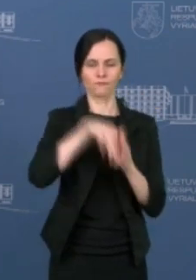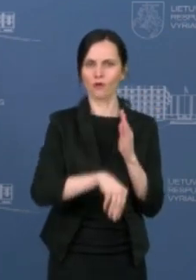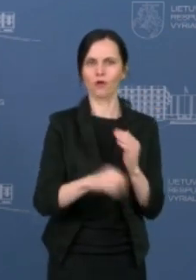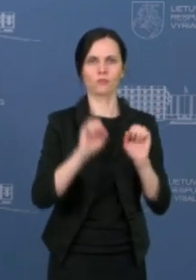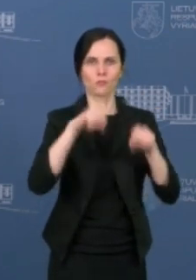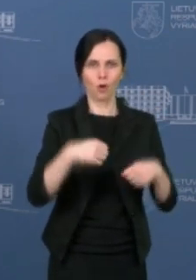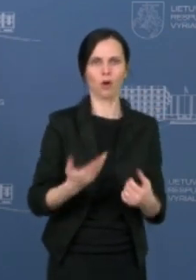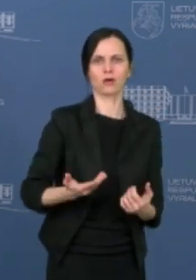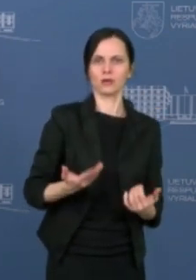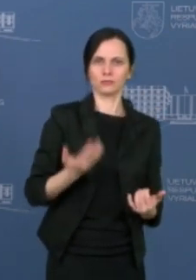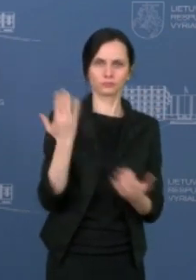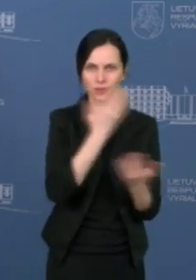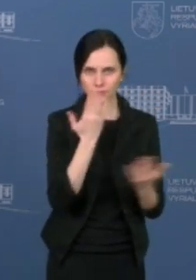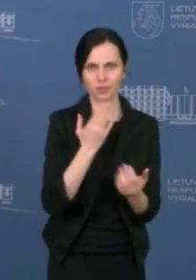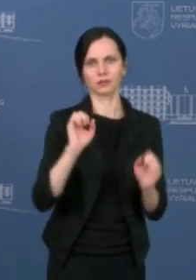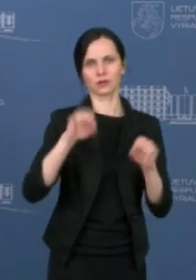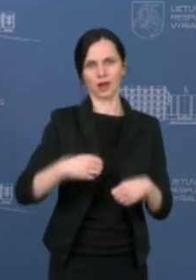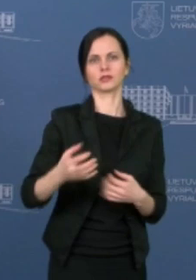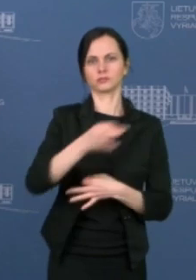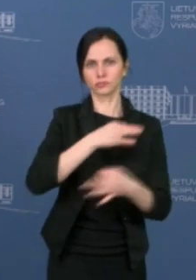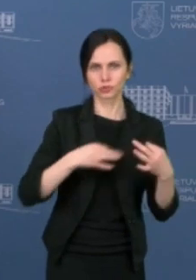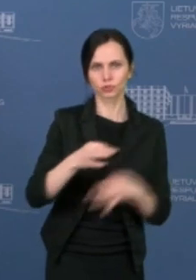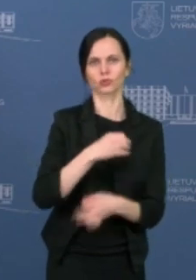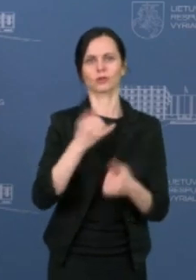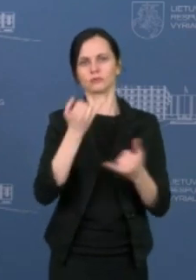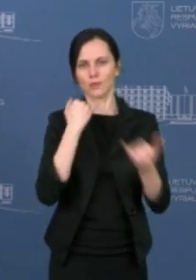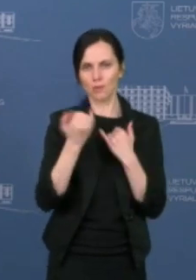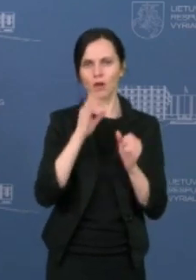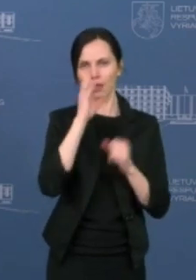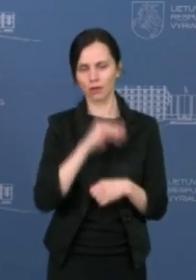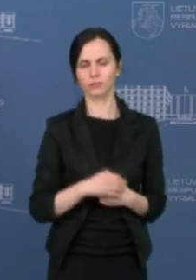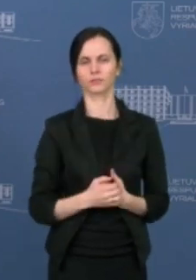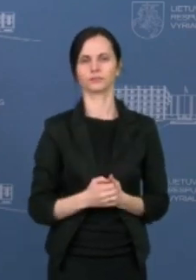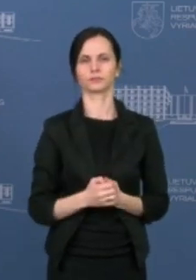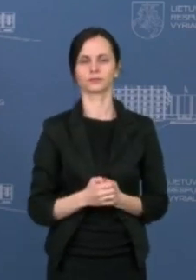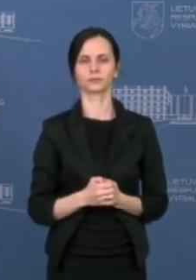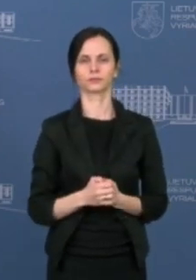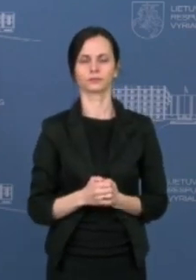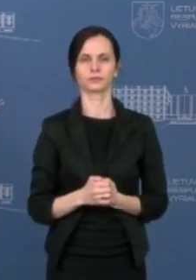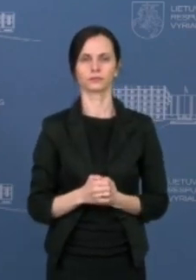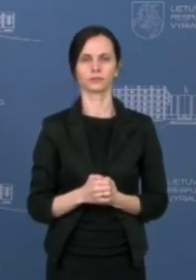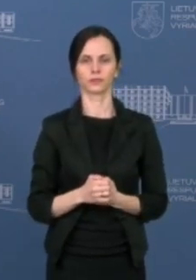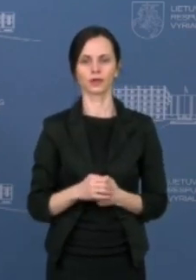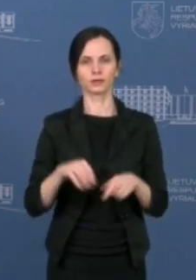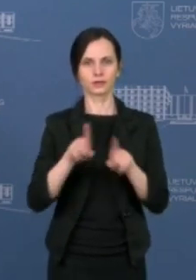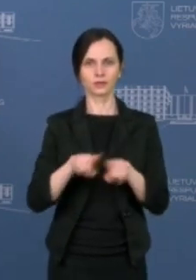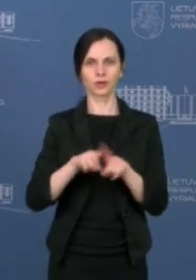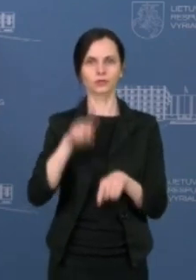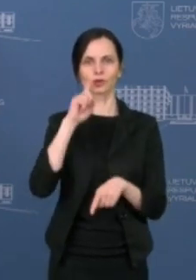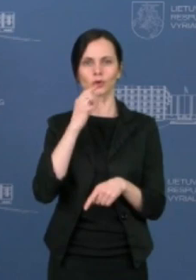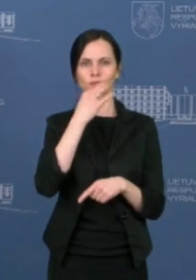mes kiekvieną kartą galėsime visi aptarti. Norėčiau reflektuoti į viešoje erdvėje